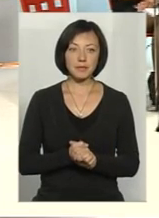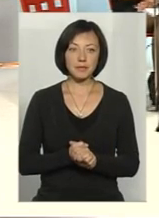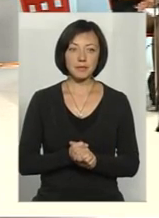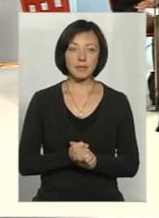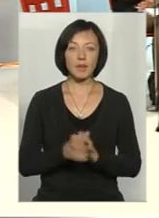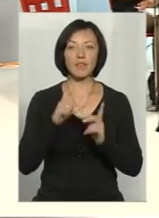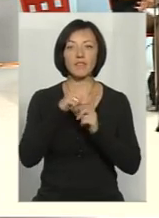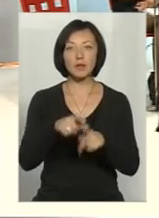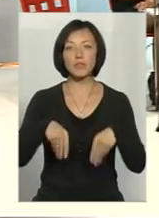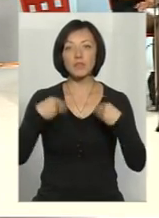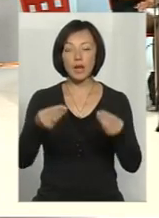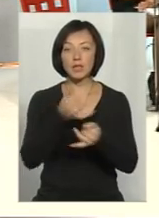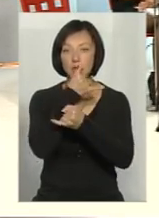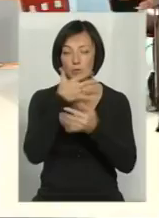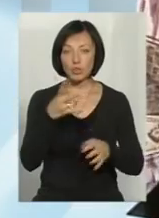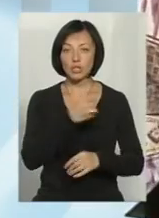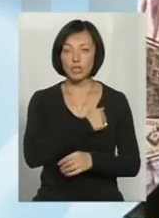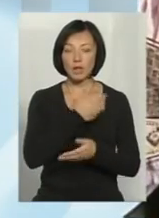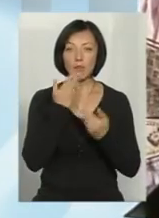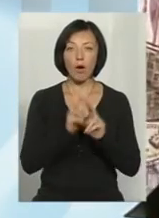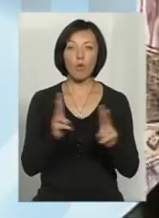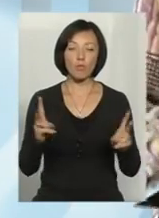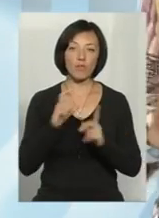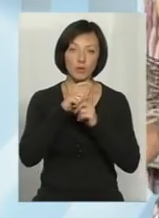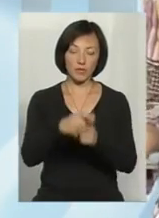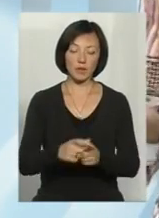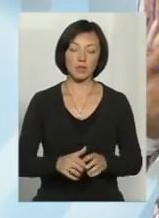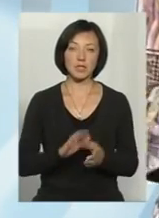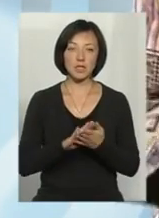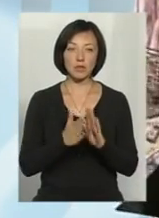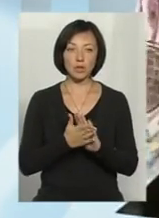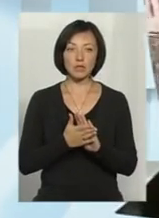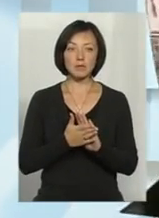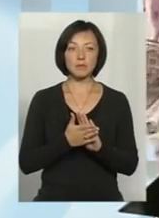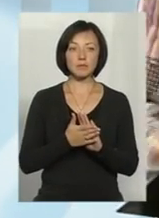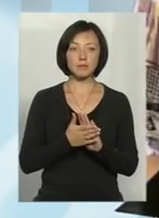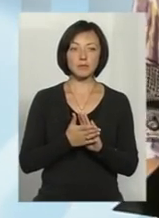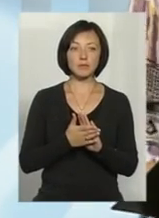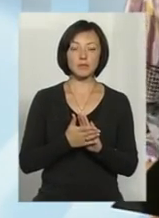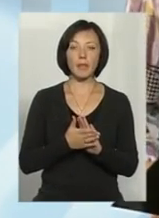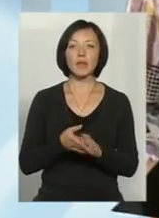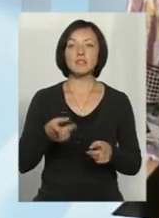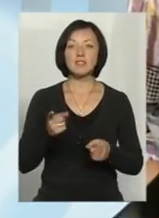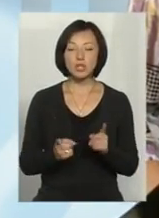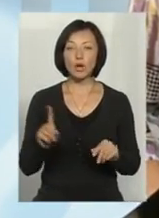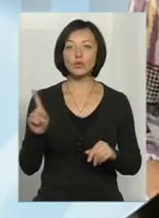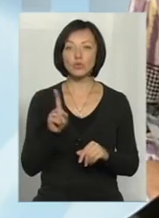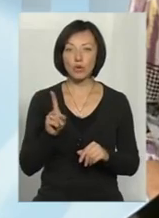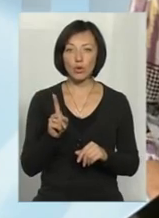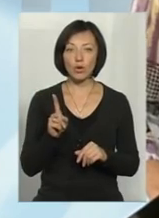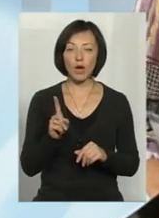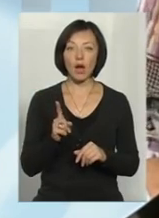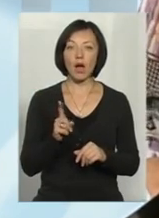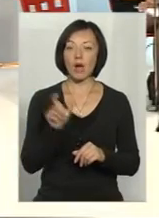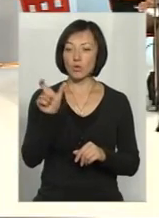Відповіді ми дати не можемо. На жаль, нема кому вам відповідати. Ситуація, бачите себе. Будь ласка. Звичайно, що сторона, яка